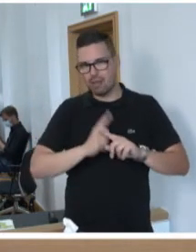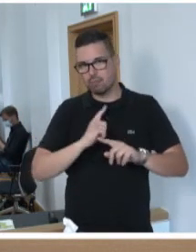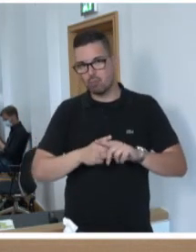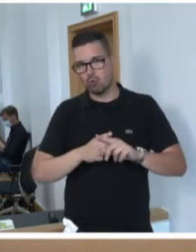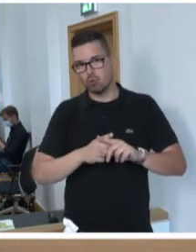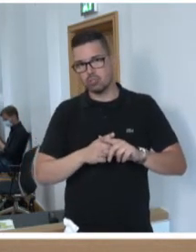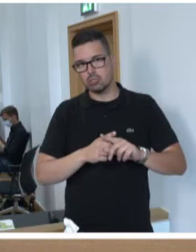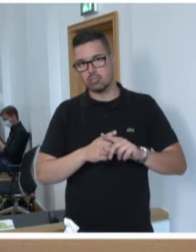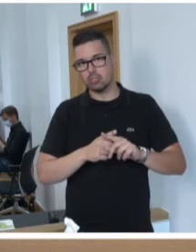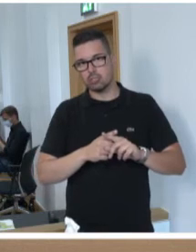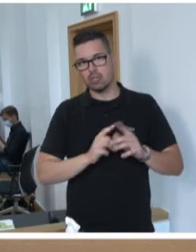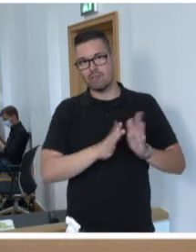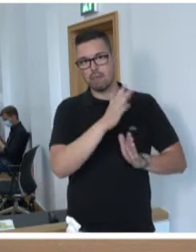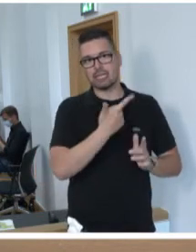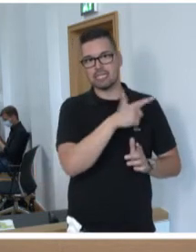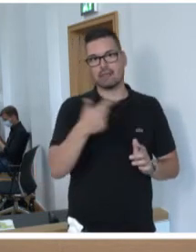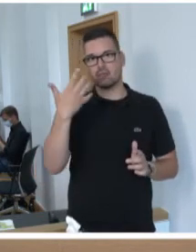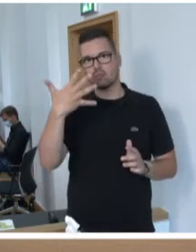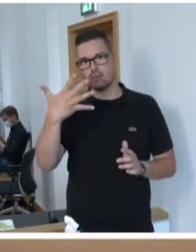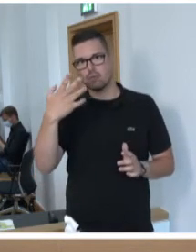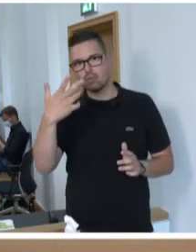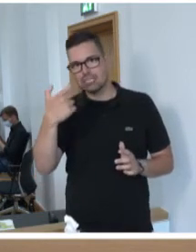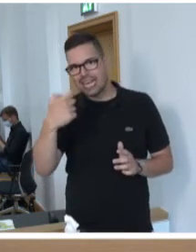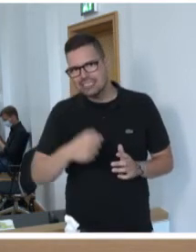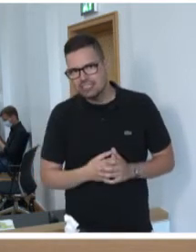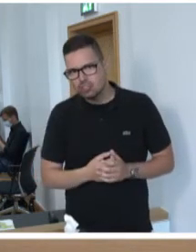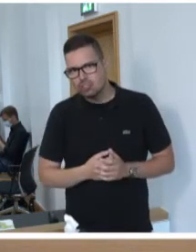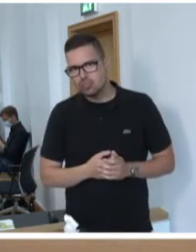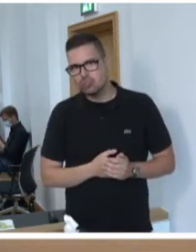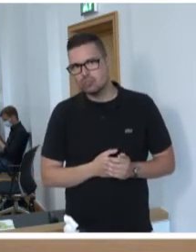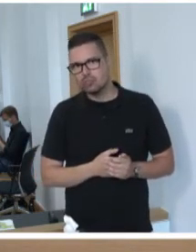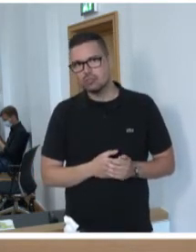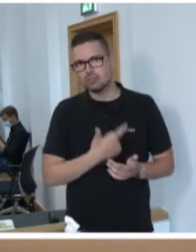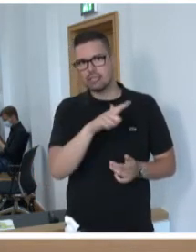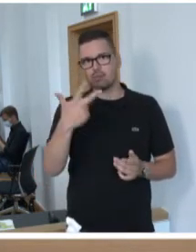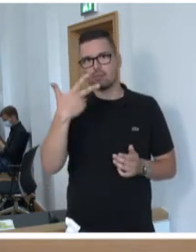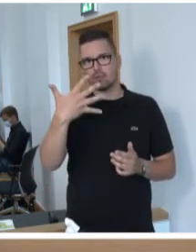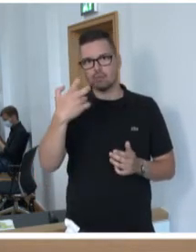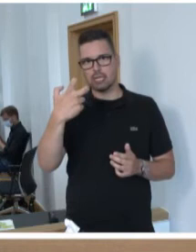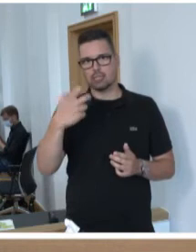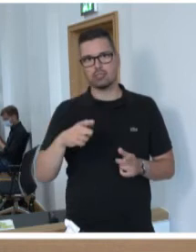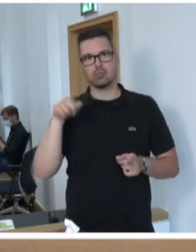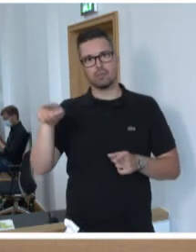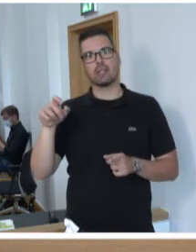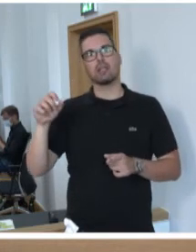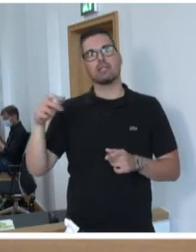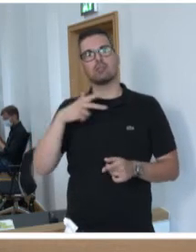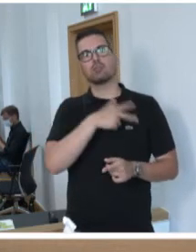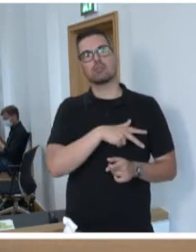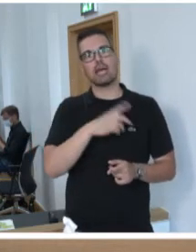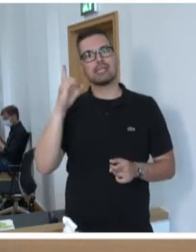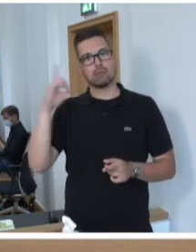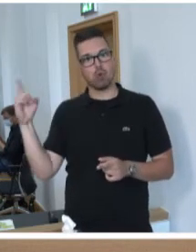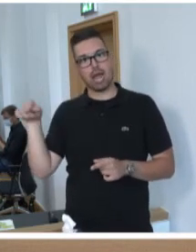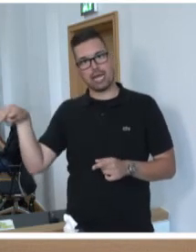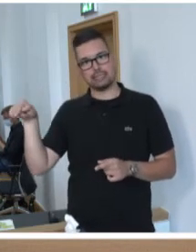2035. Und meine Damen und Herren, Kolleginnen und Kollegen von der Sozialdemokratischen Partei, die